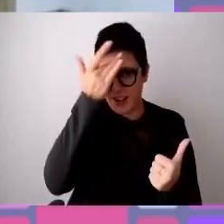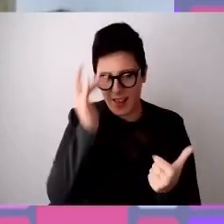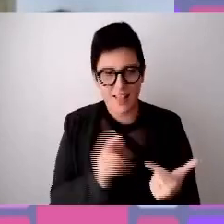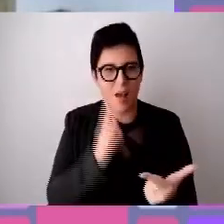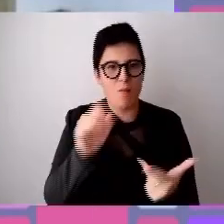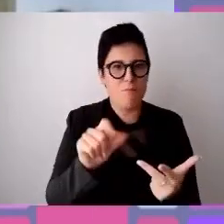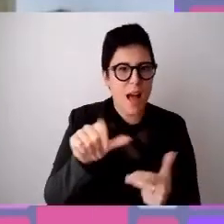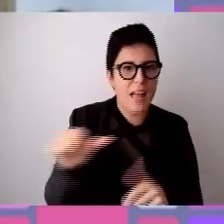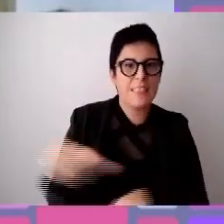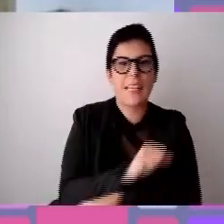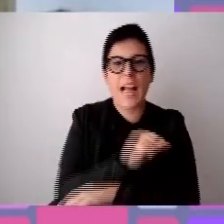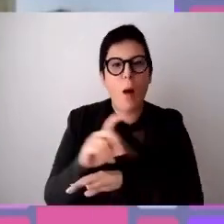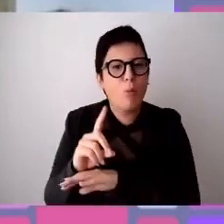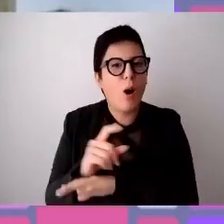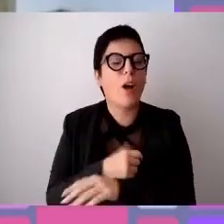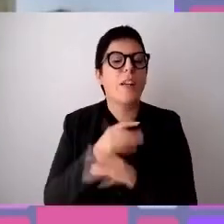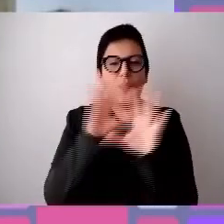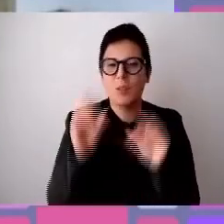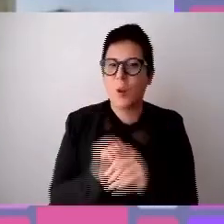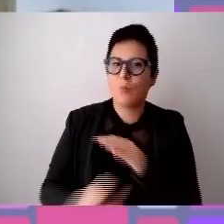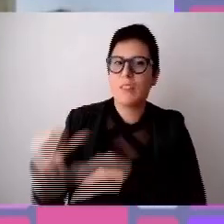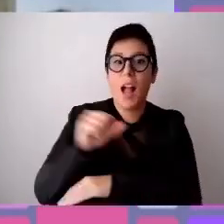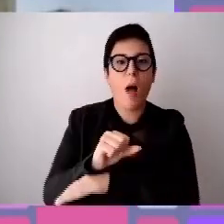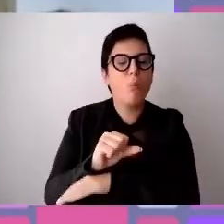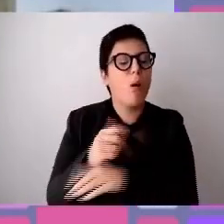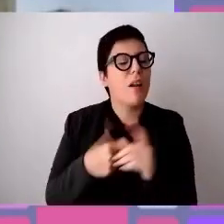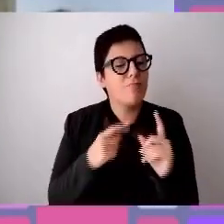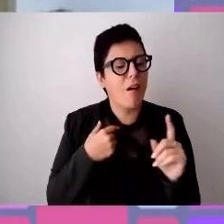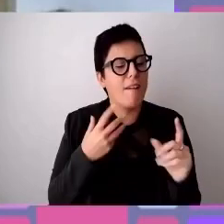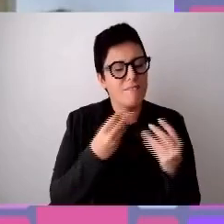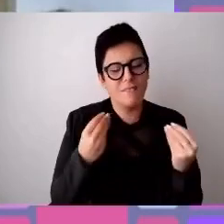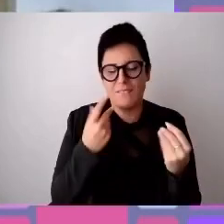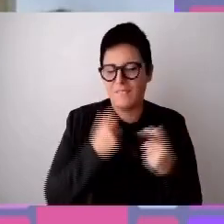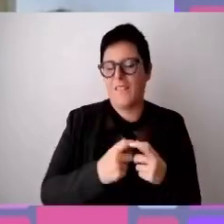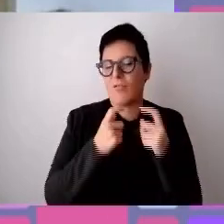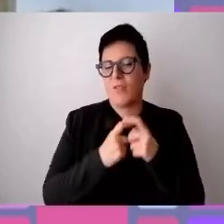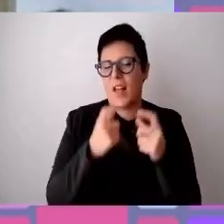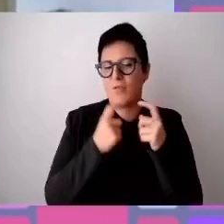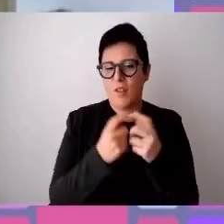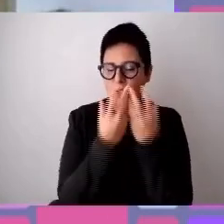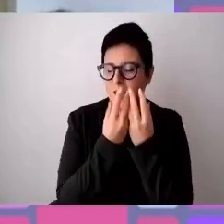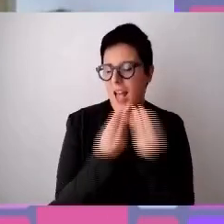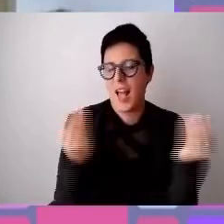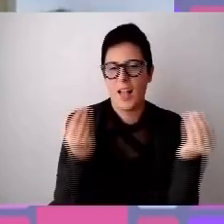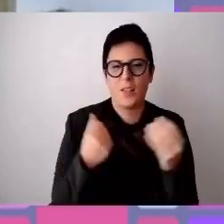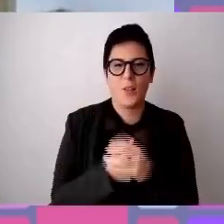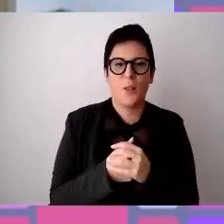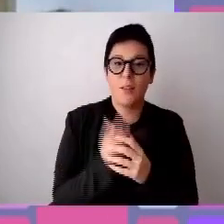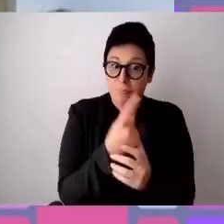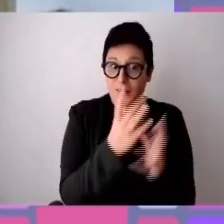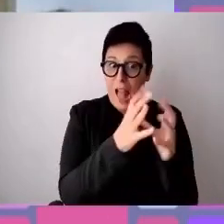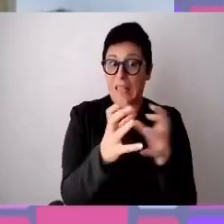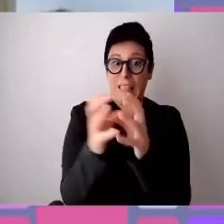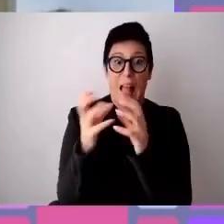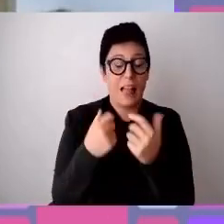Singapore, insomma abbiamo viaggiato parecchio e questo è un progetto che è sostenuto dalle aziende,